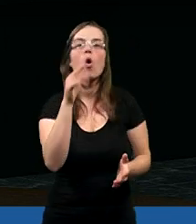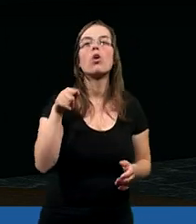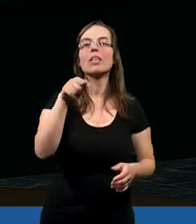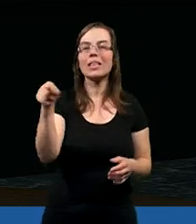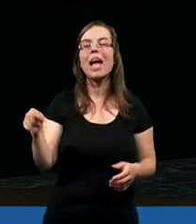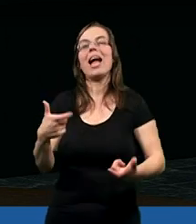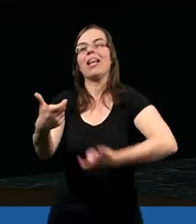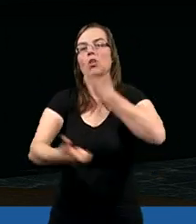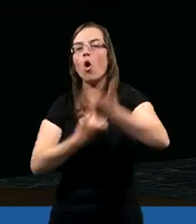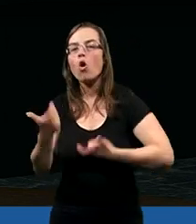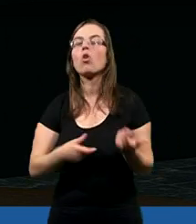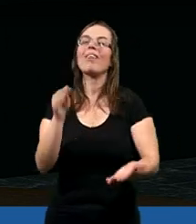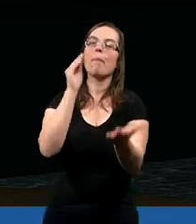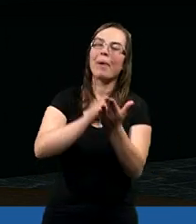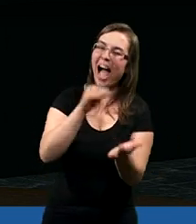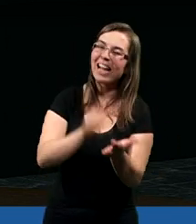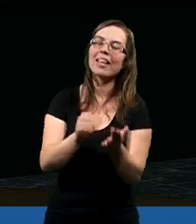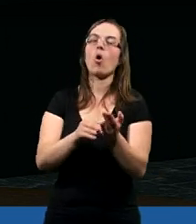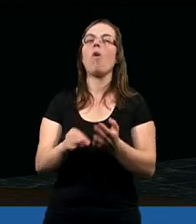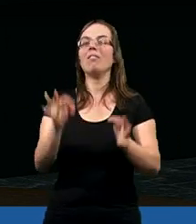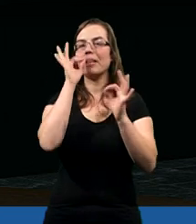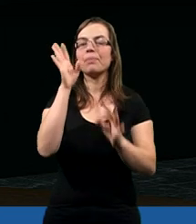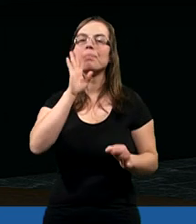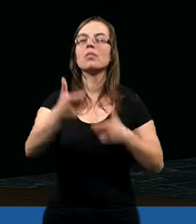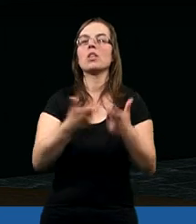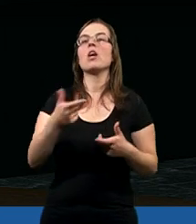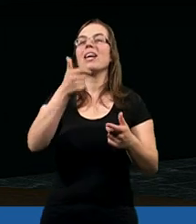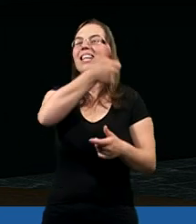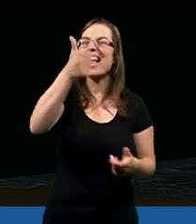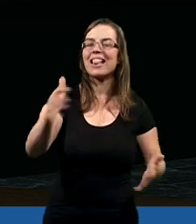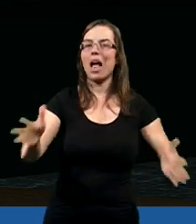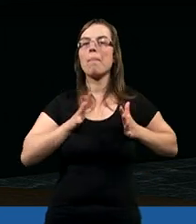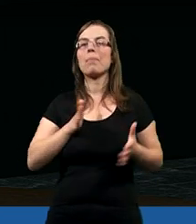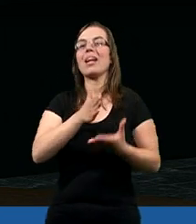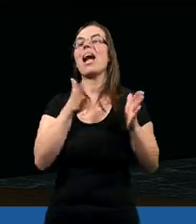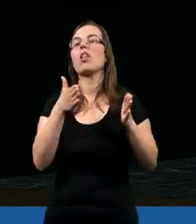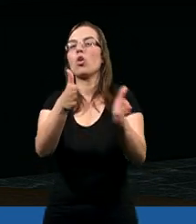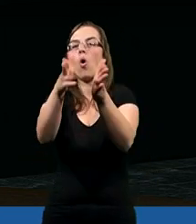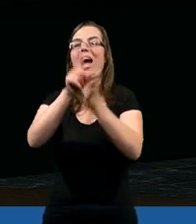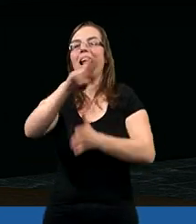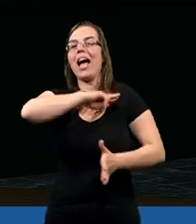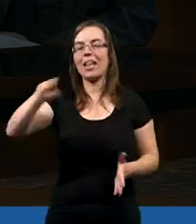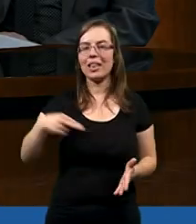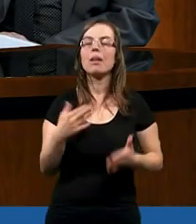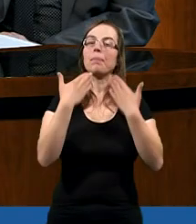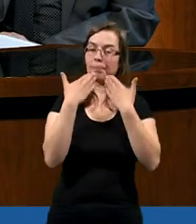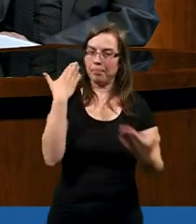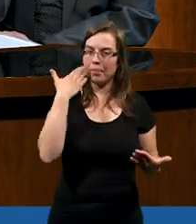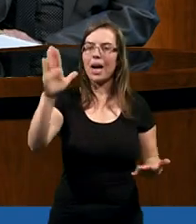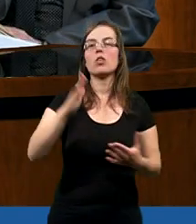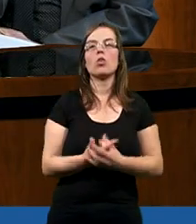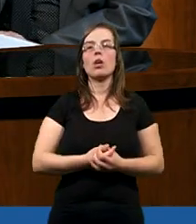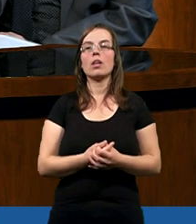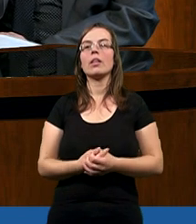dzień je stosować, praktykować i to jest jedyna bezpieczna droga dla nas. Dziękuję